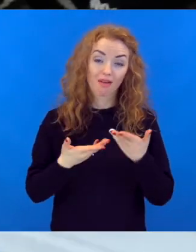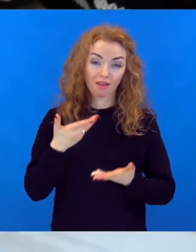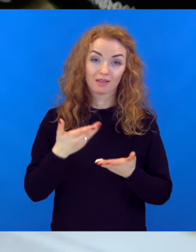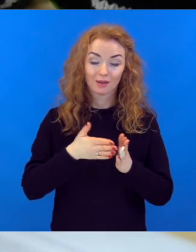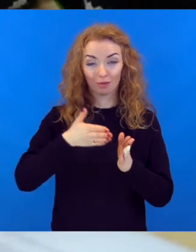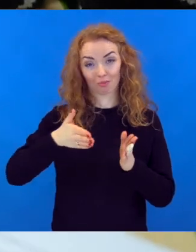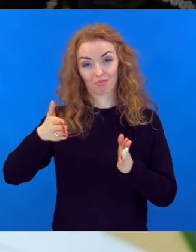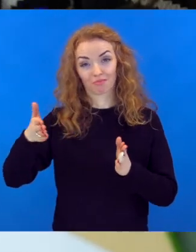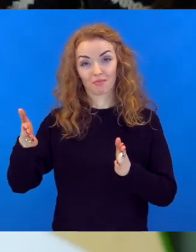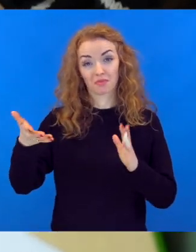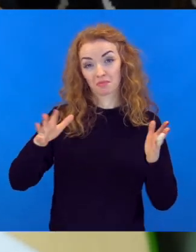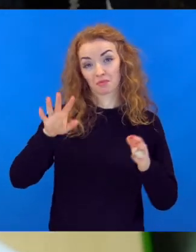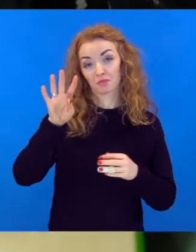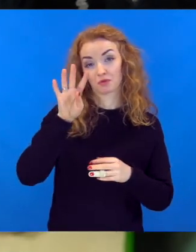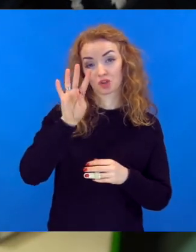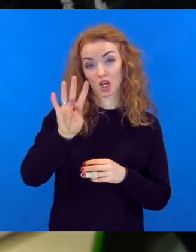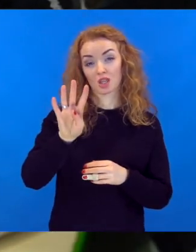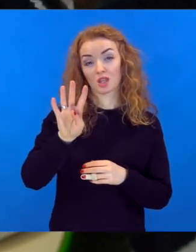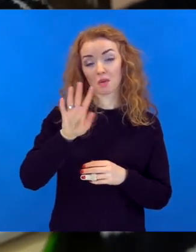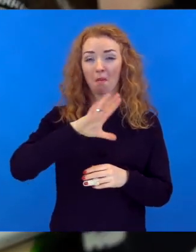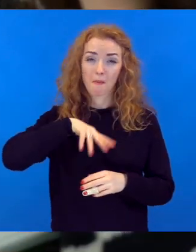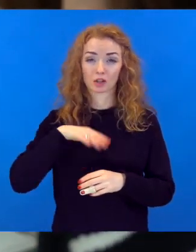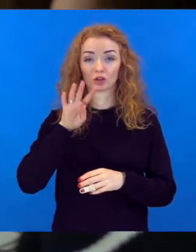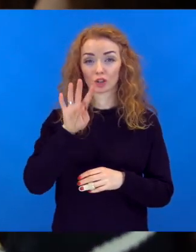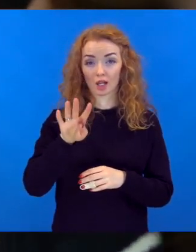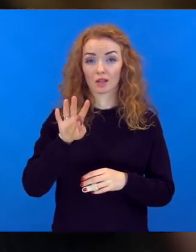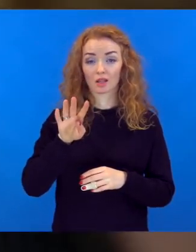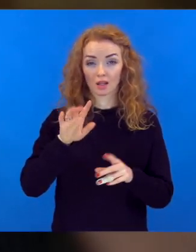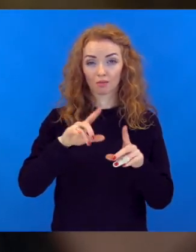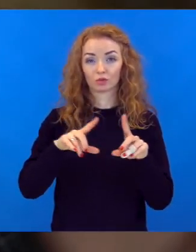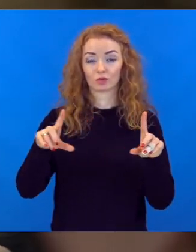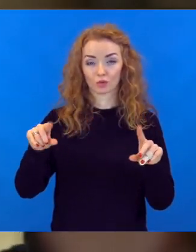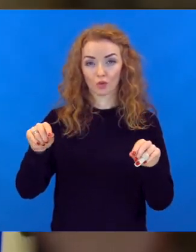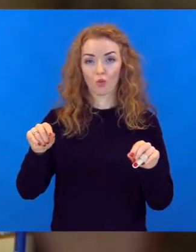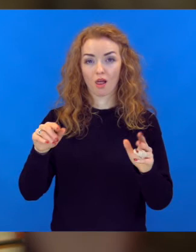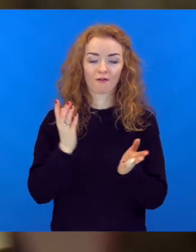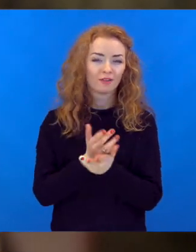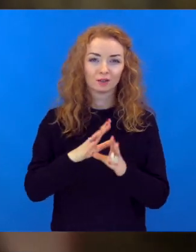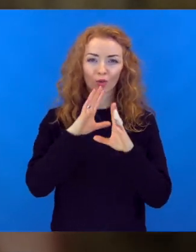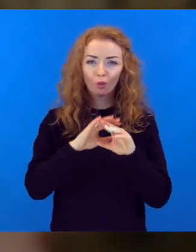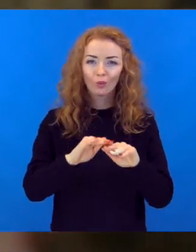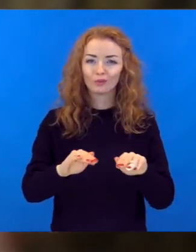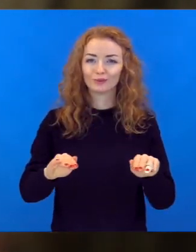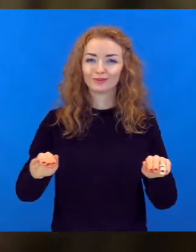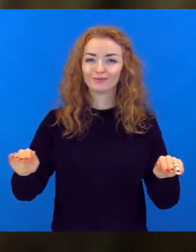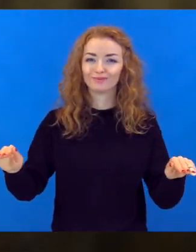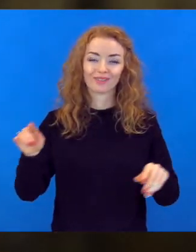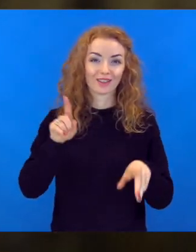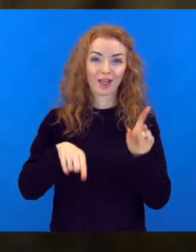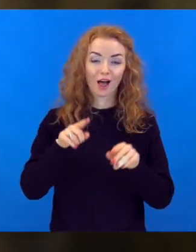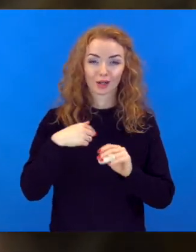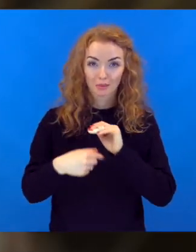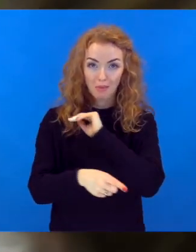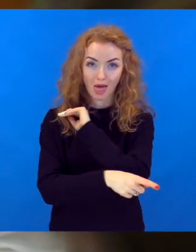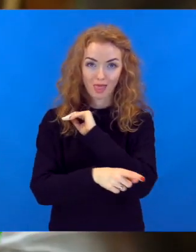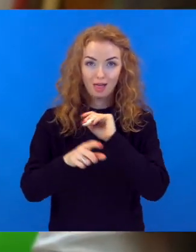Tad es mēģinu, nu tā arī ir. Patiesībā pēc četriem skolu, man liekas, viņi ir izmirusi.